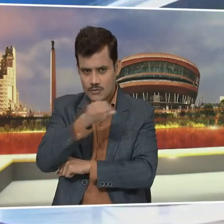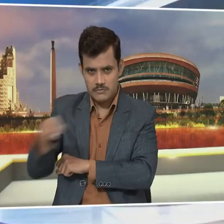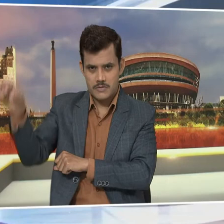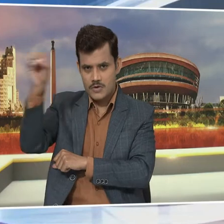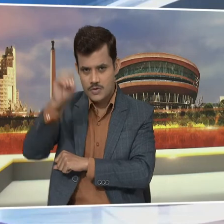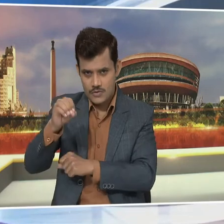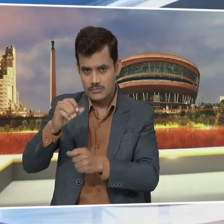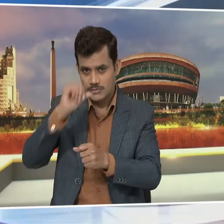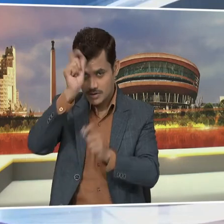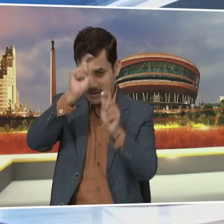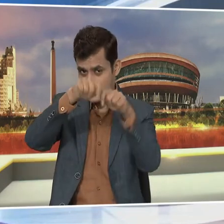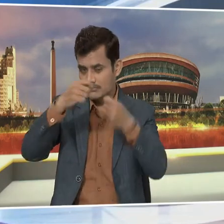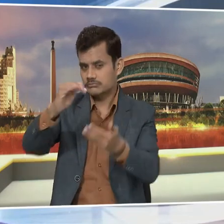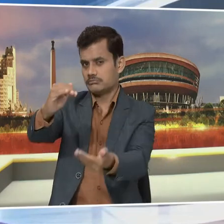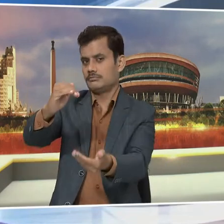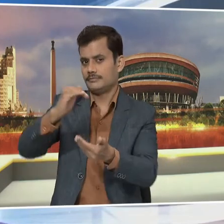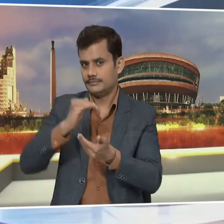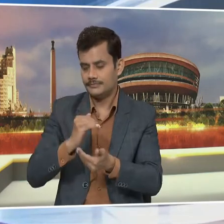अपने नाम किया है